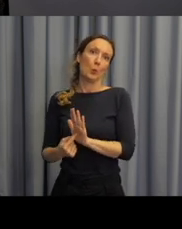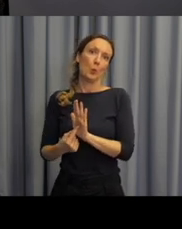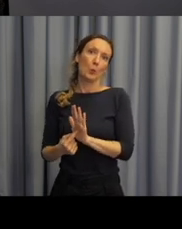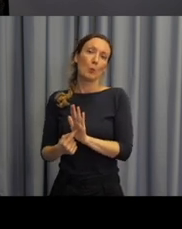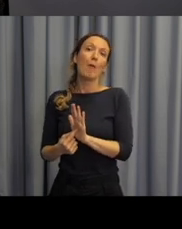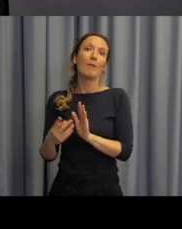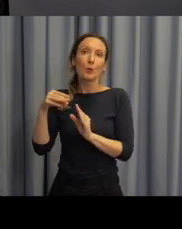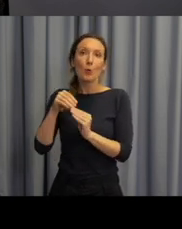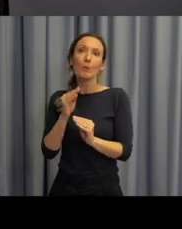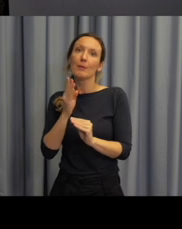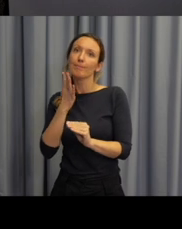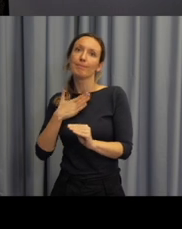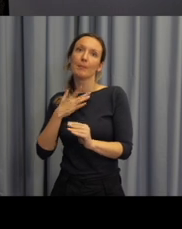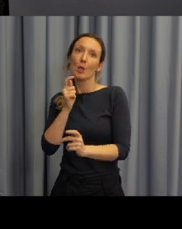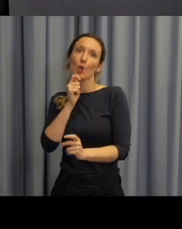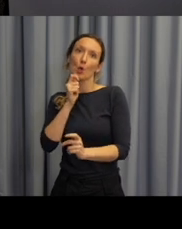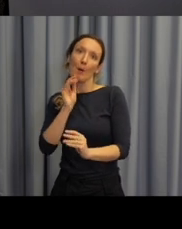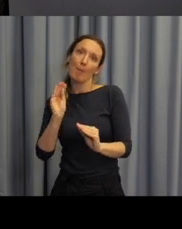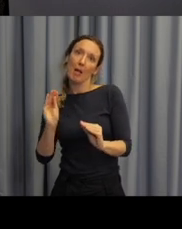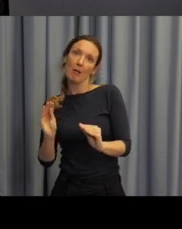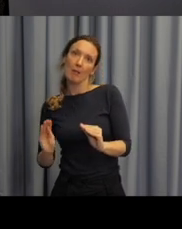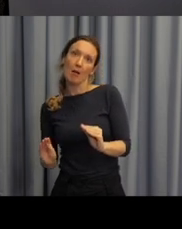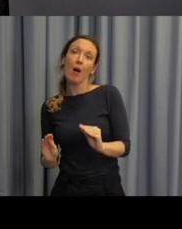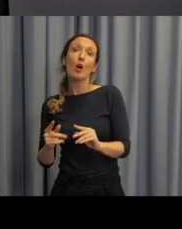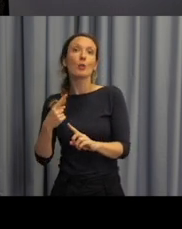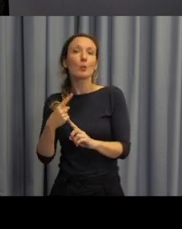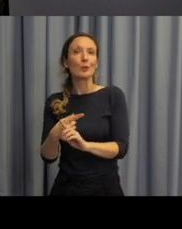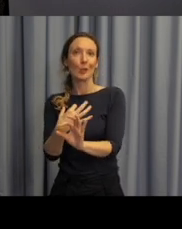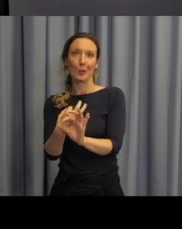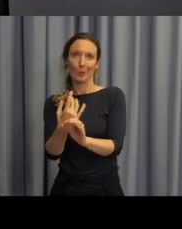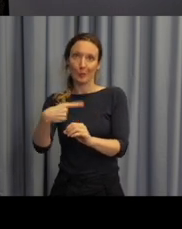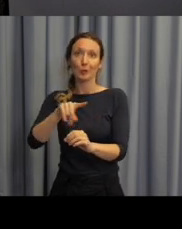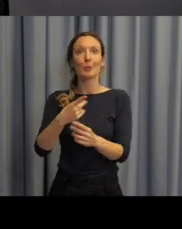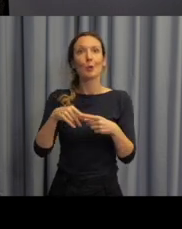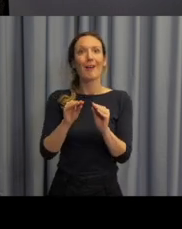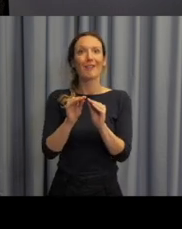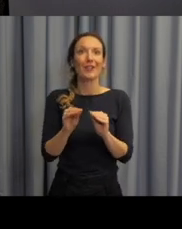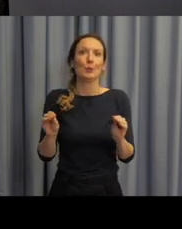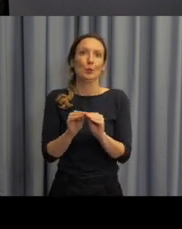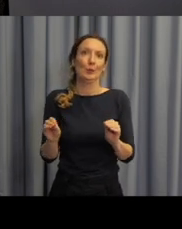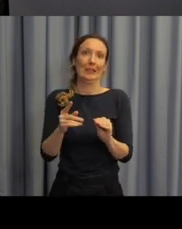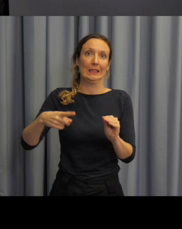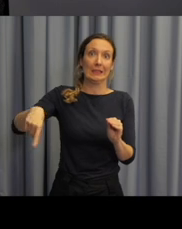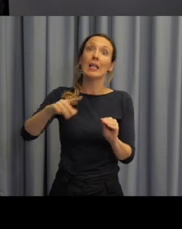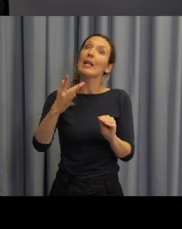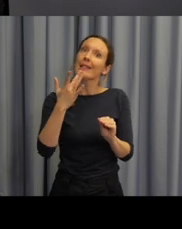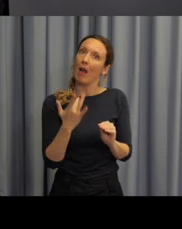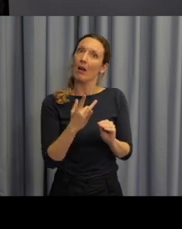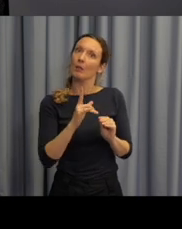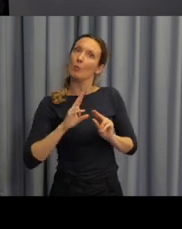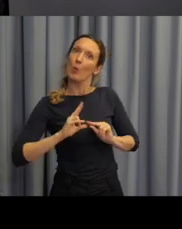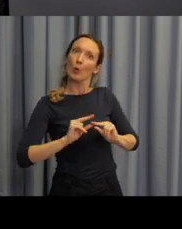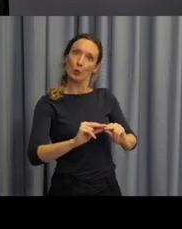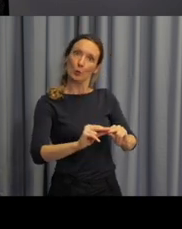komentujeme a s didaktickým doporučením, jak při výuce češtiny jako cizího jazyka u neslyšících žáků